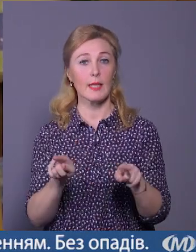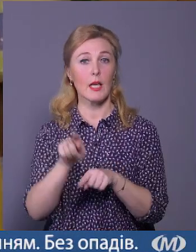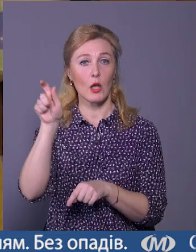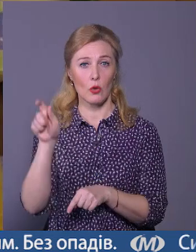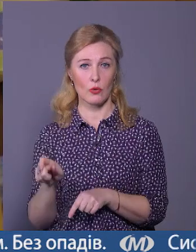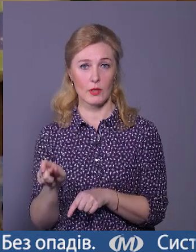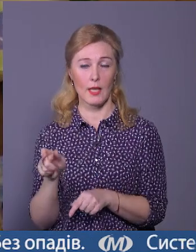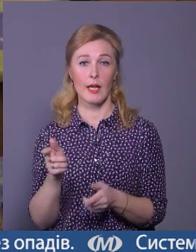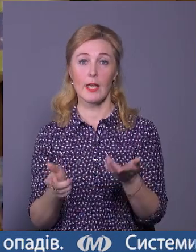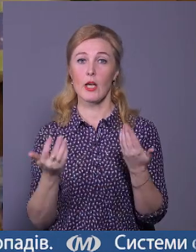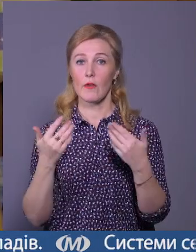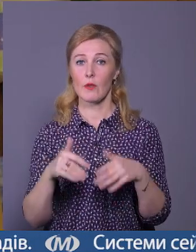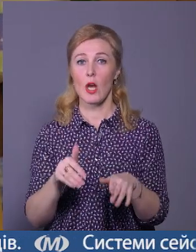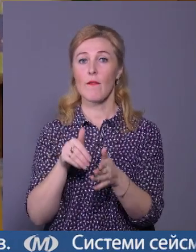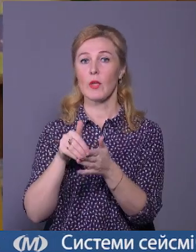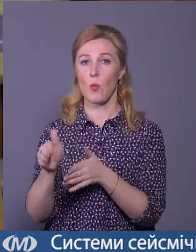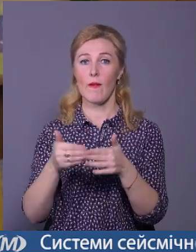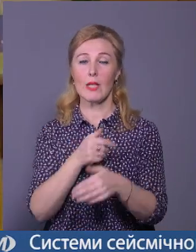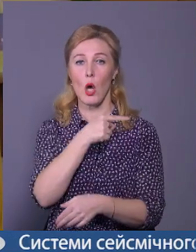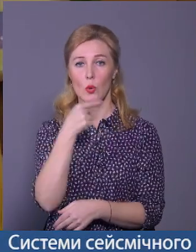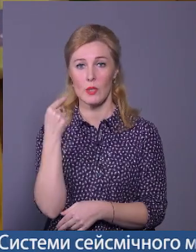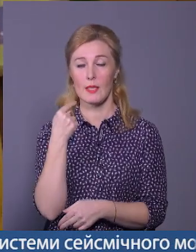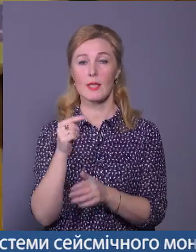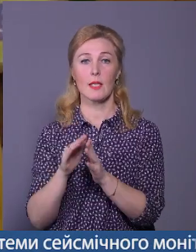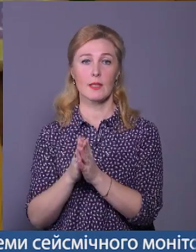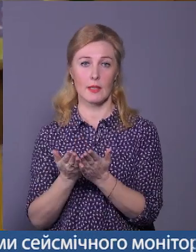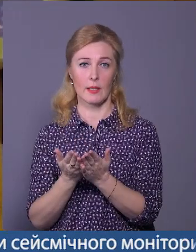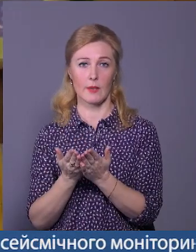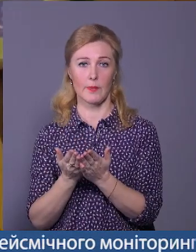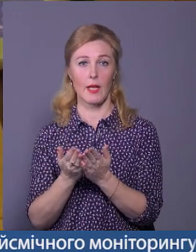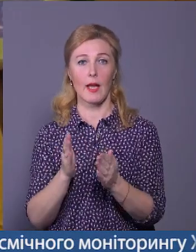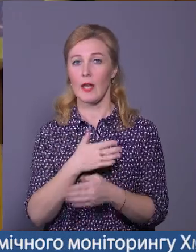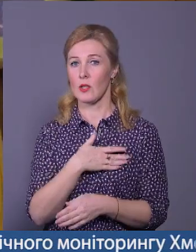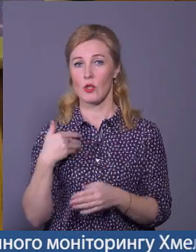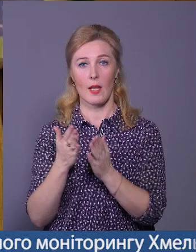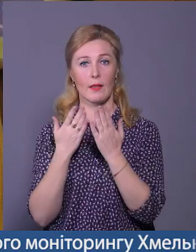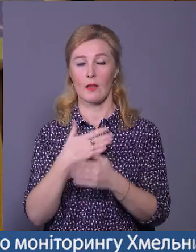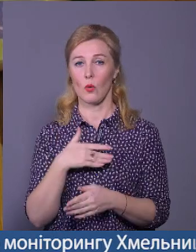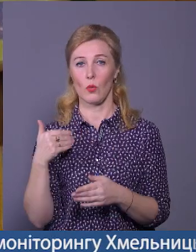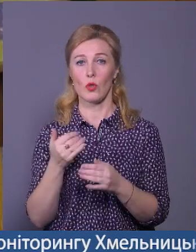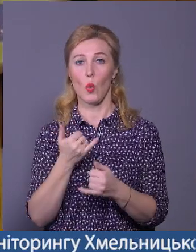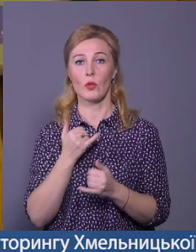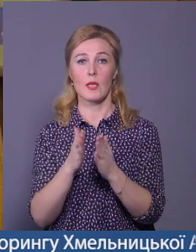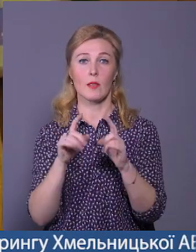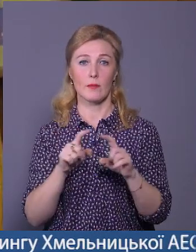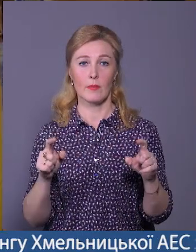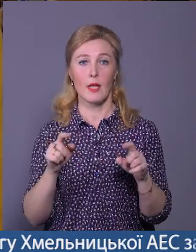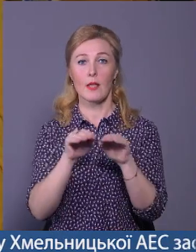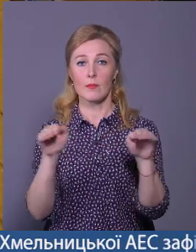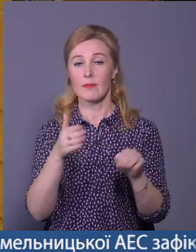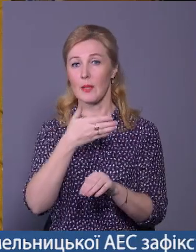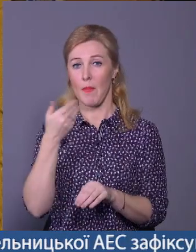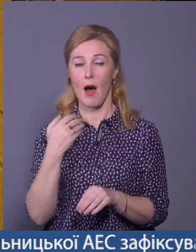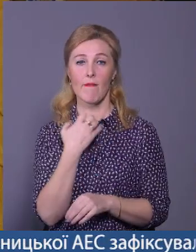які вже просто відмовились від російських книг. І їх не читають. У нас в бібліотеці на відкритих полицях їх немає.